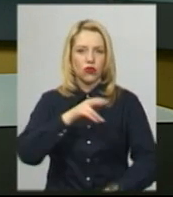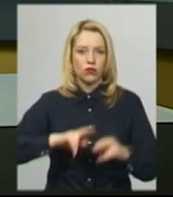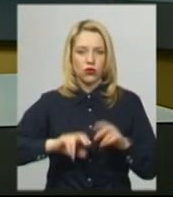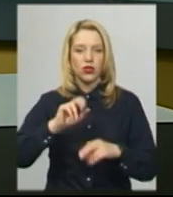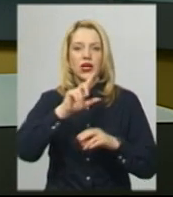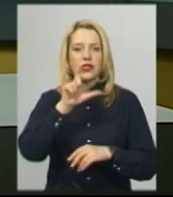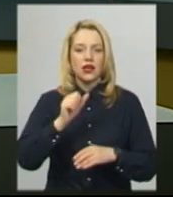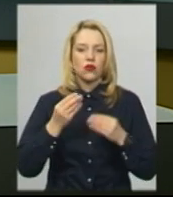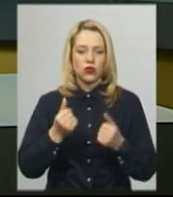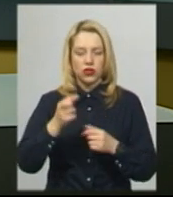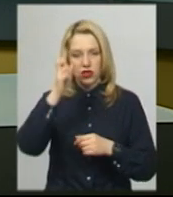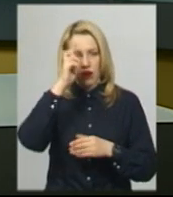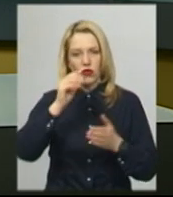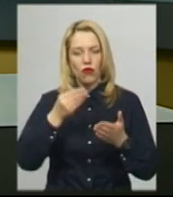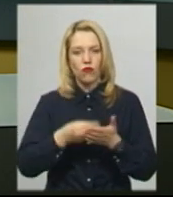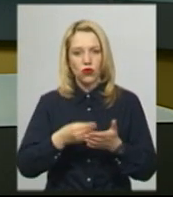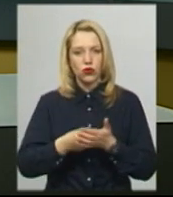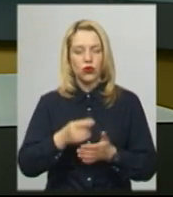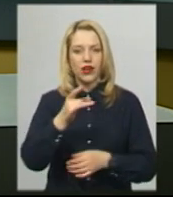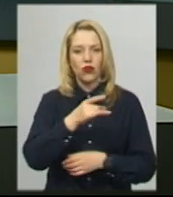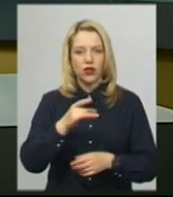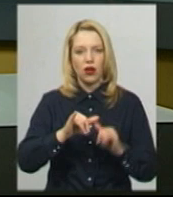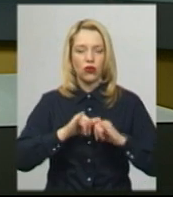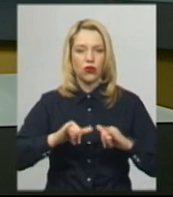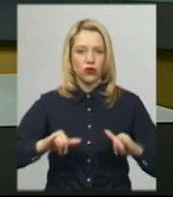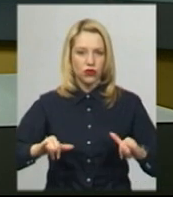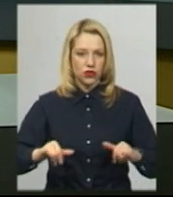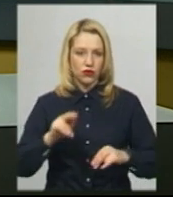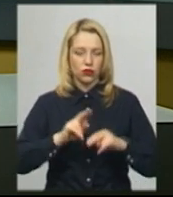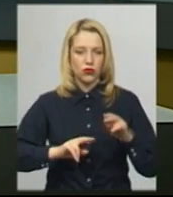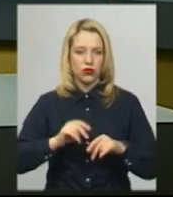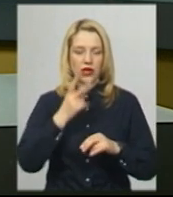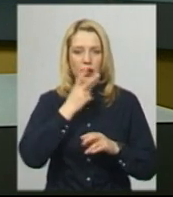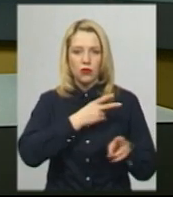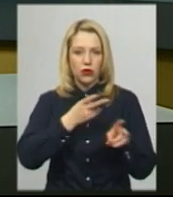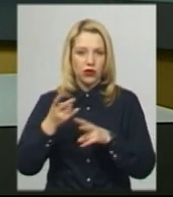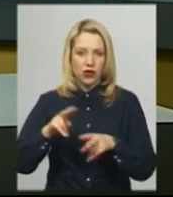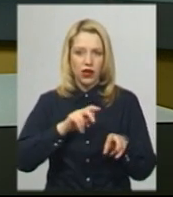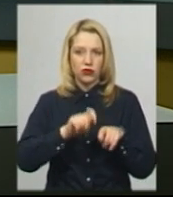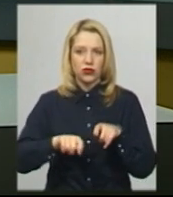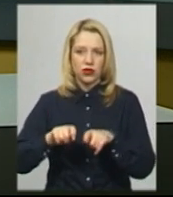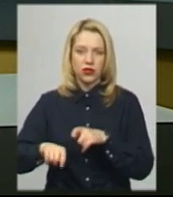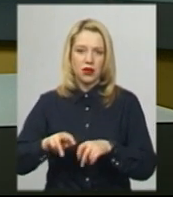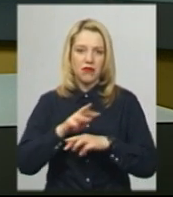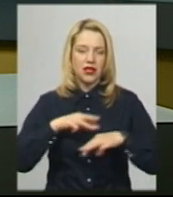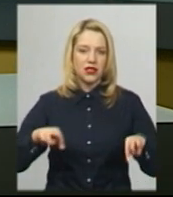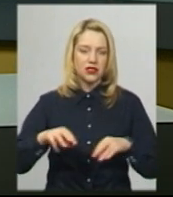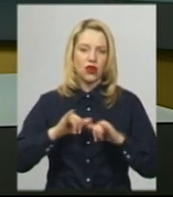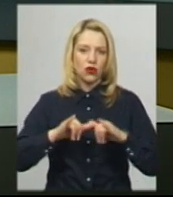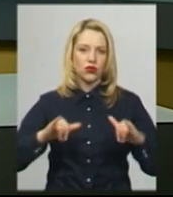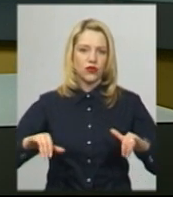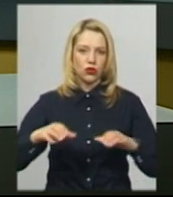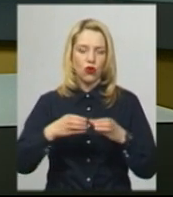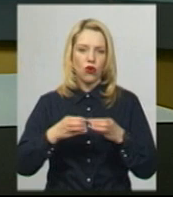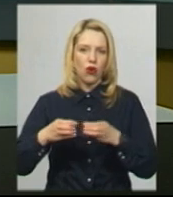регіонального розвитку. Переглянути, як просуваються програми на Хмельниччині, сьогодні приїжджав міністр розвитку громад та території України